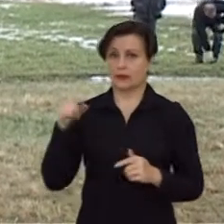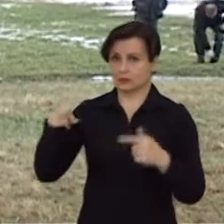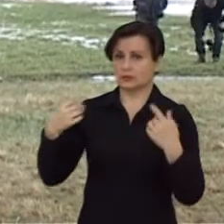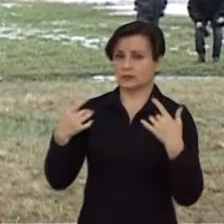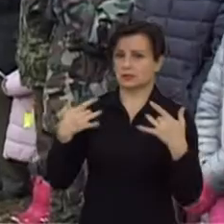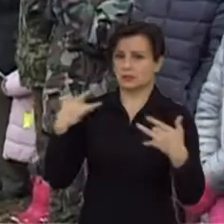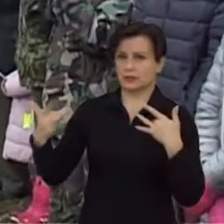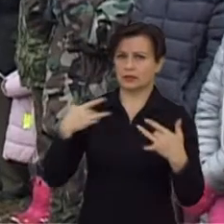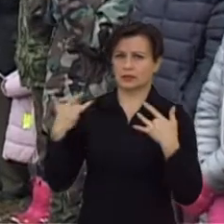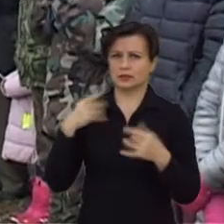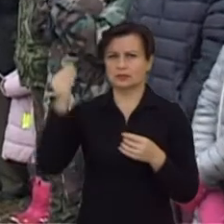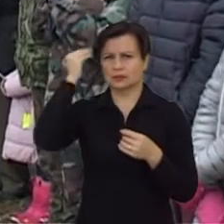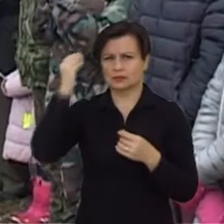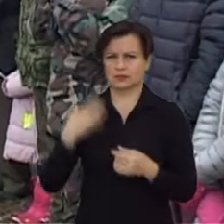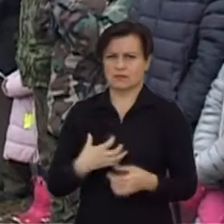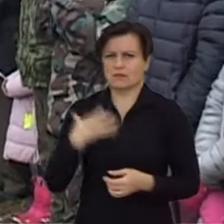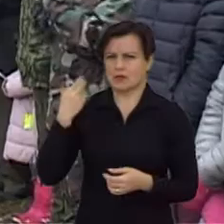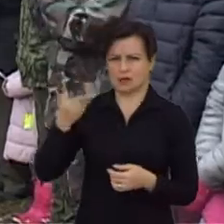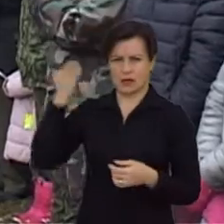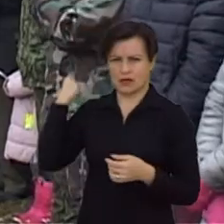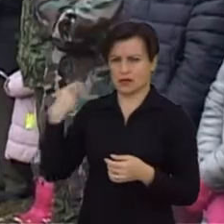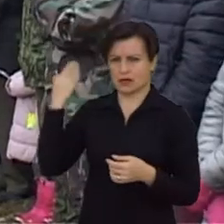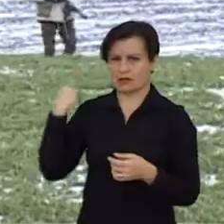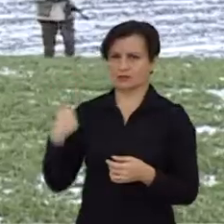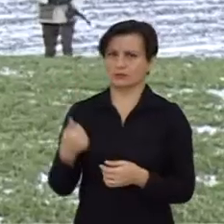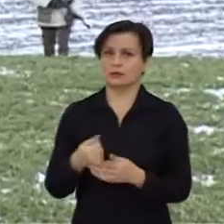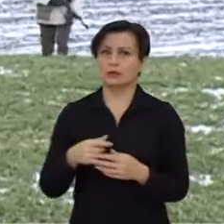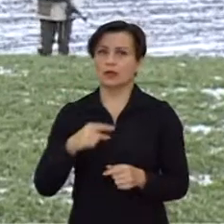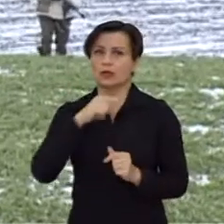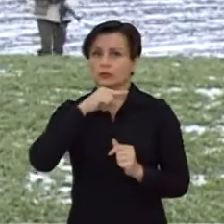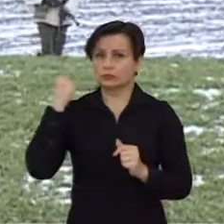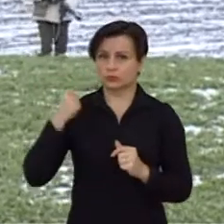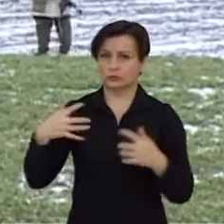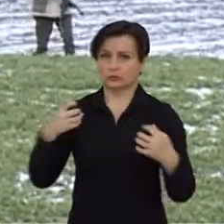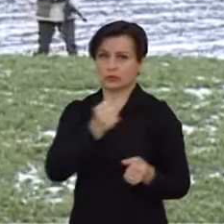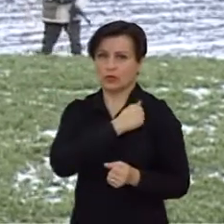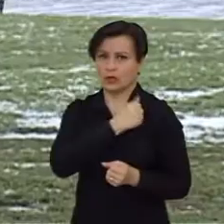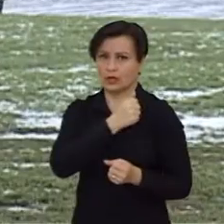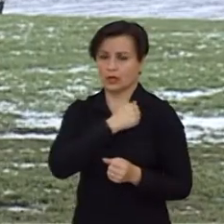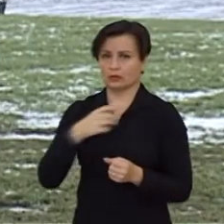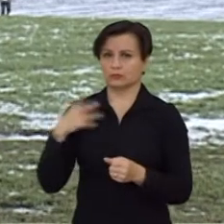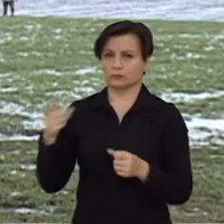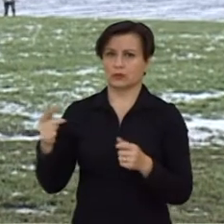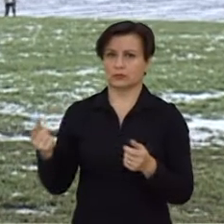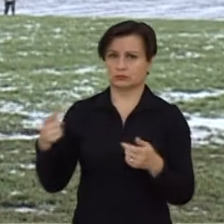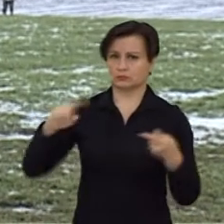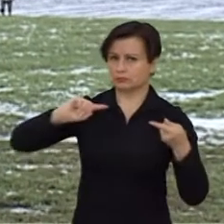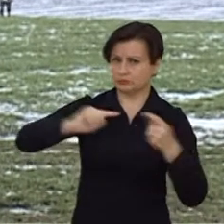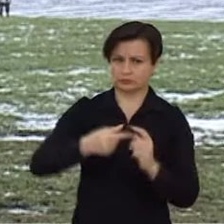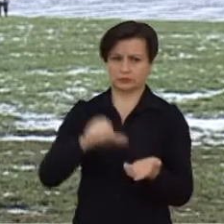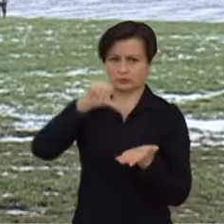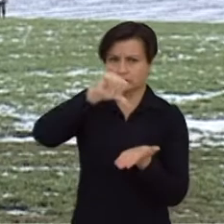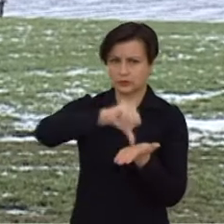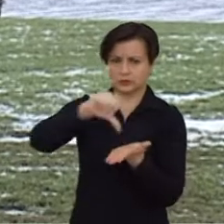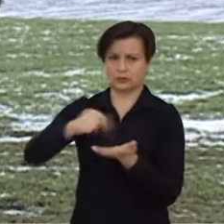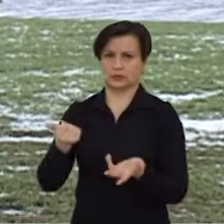inscenizacija primėnė baisia anūdienų realybę, kai sovietų kariai šaudė ir niekino ne tik pasipriešinimo dalyvius, bet ir